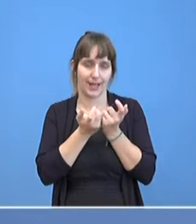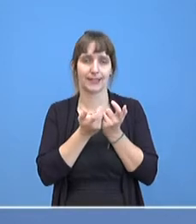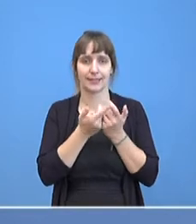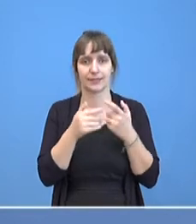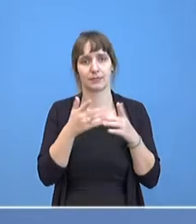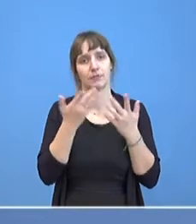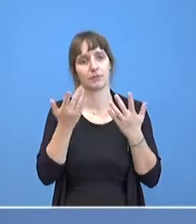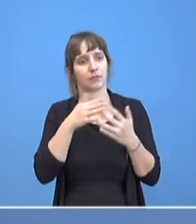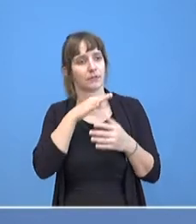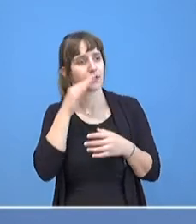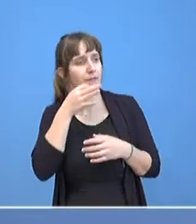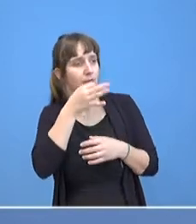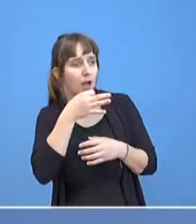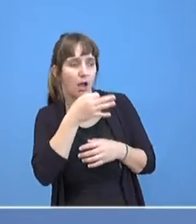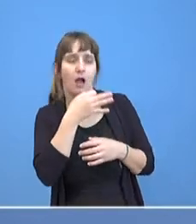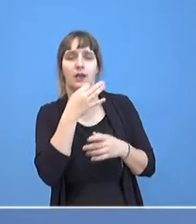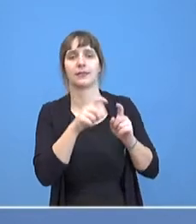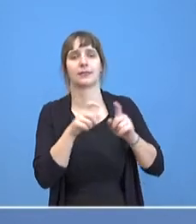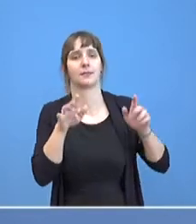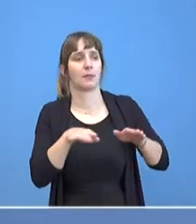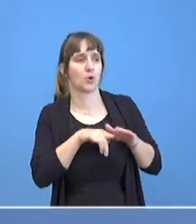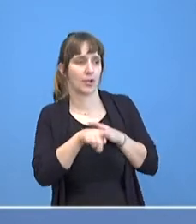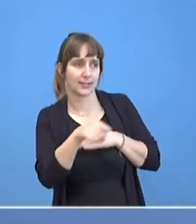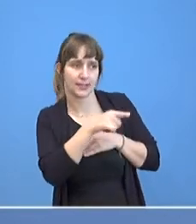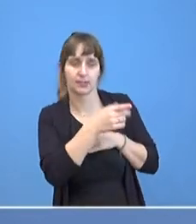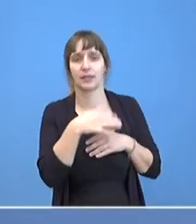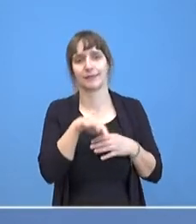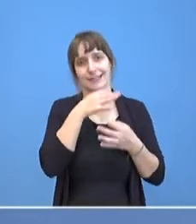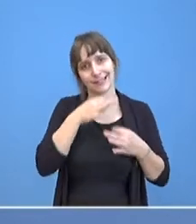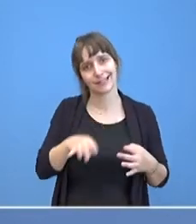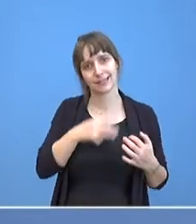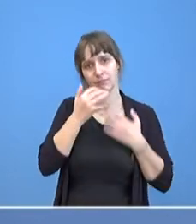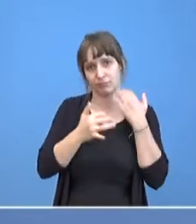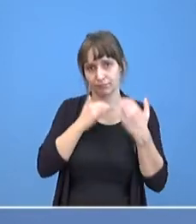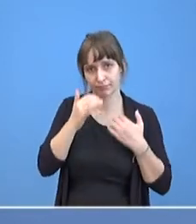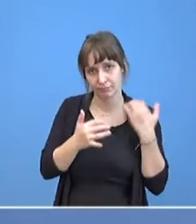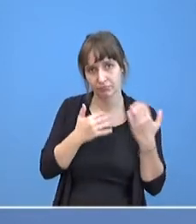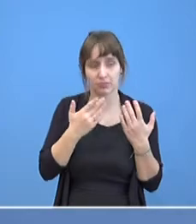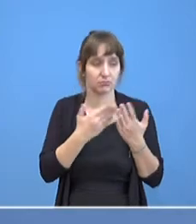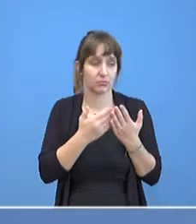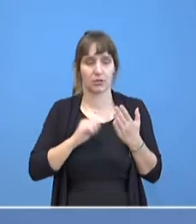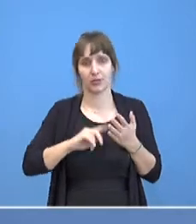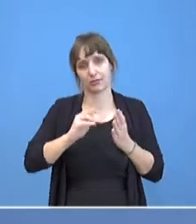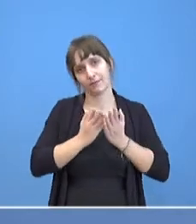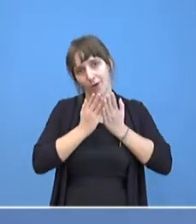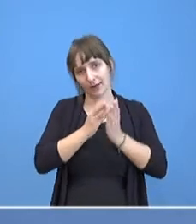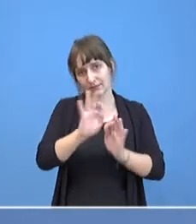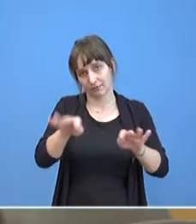mehrere Fragen zum Thema Brexit hin dazu geäußert. Das könnte ich Ihnen nur noch einmal vortragen.